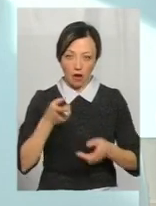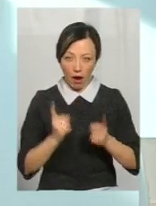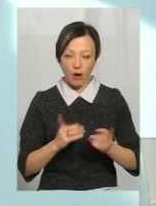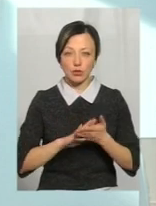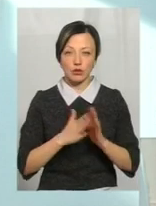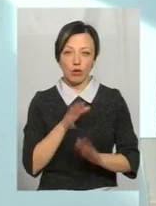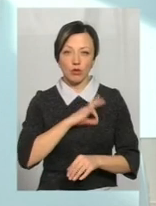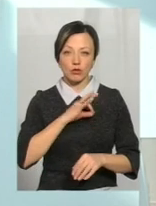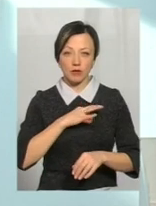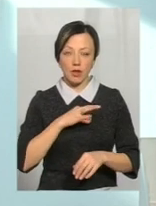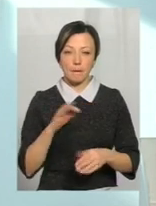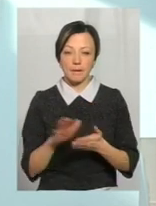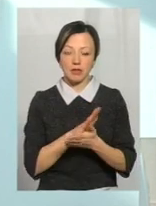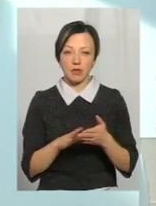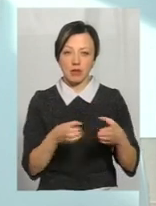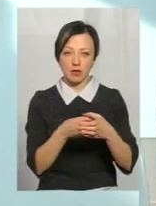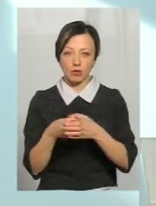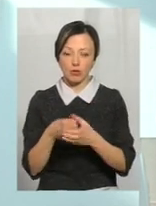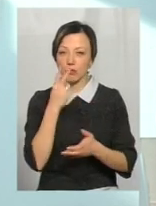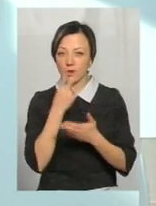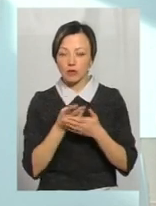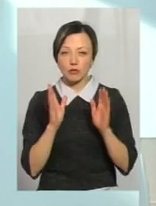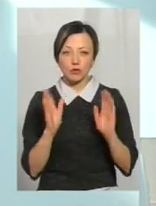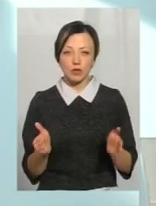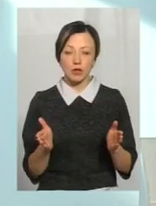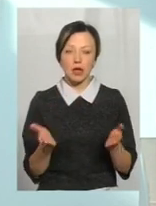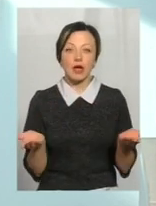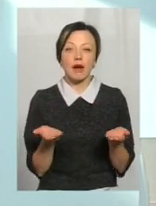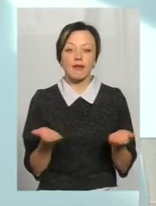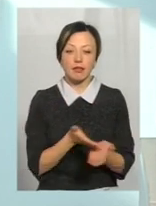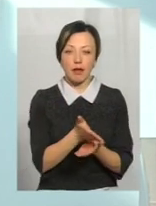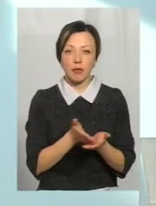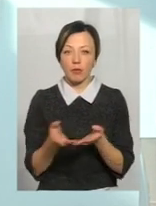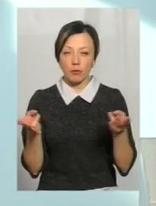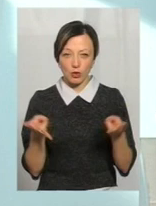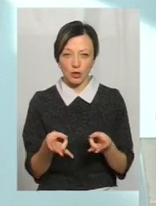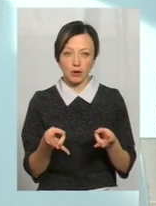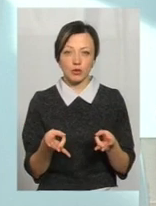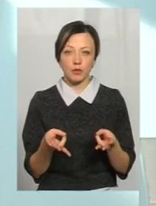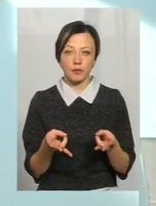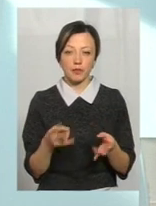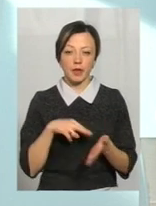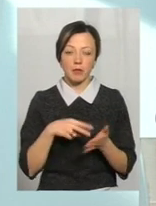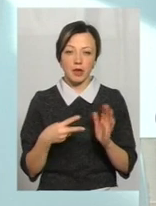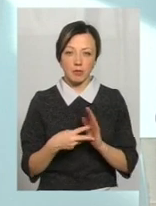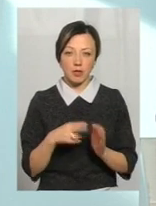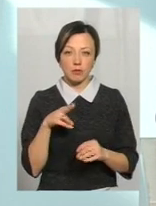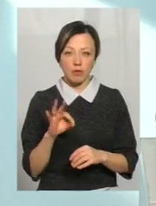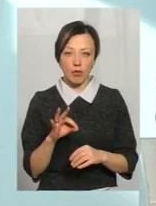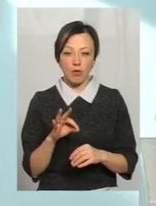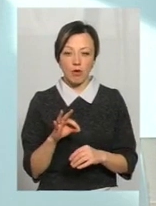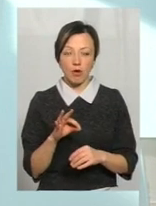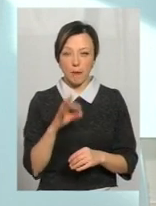користуванню пільговими категоріями, ми будемо бачити, які напрямки потрібно передбачити по маршрутам,